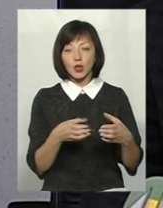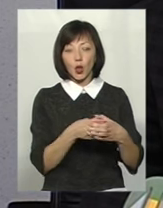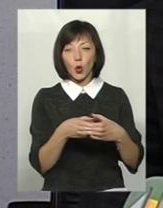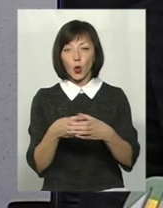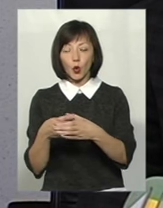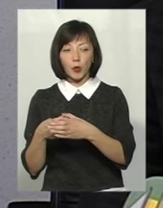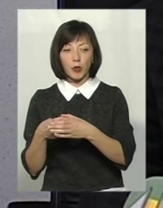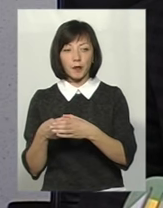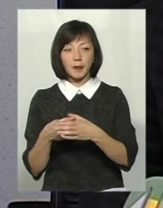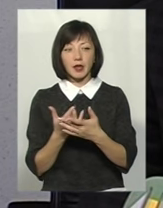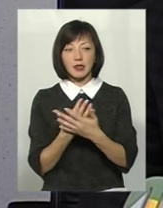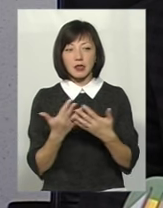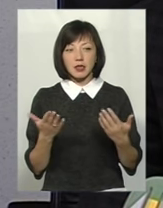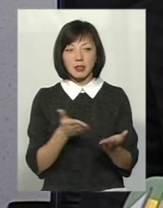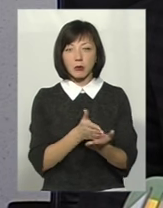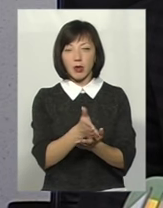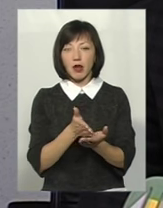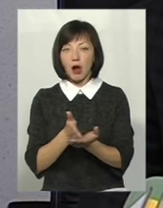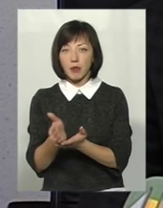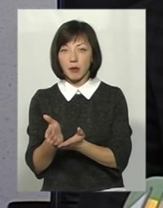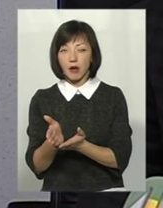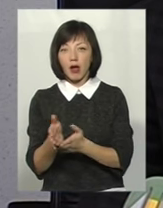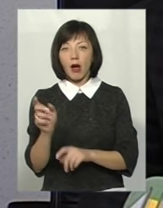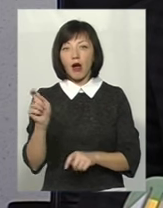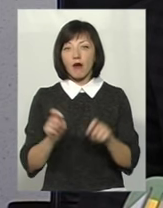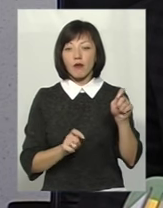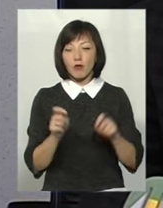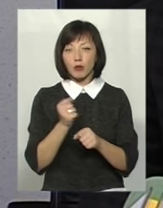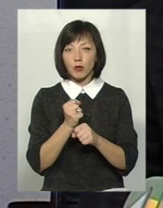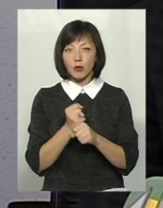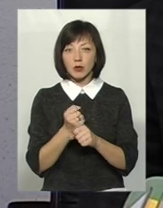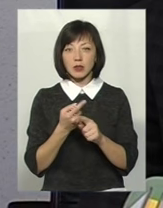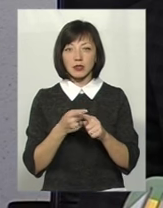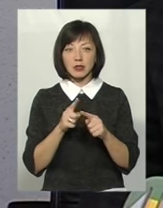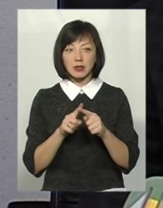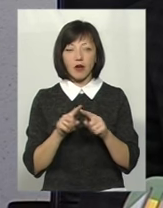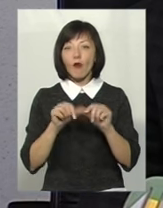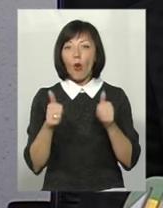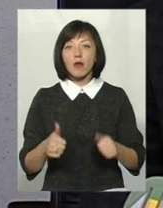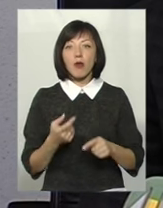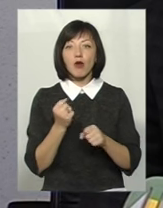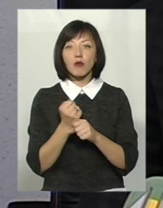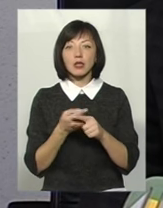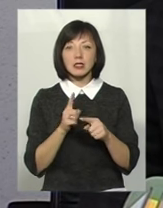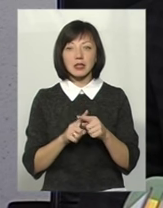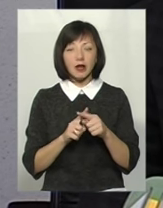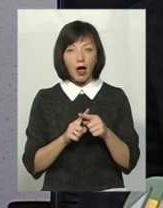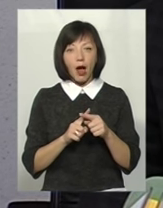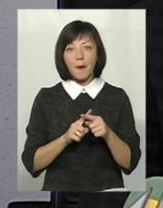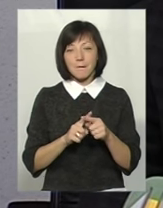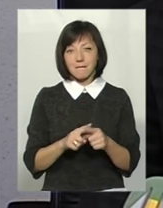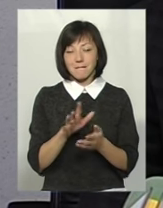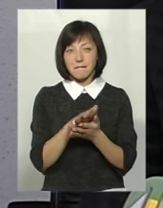за різними напрямками. Форма роботи – це мозковий штурм. Тобто це не просто виступи чиновників